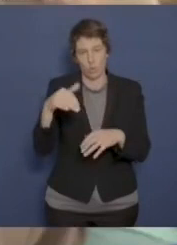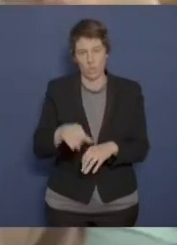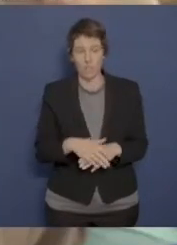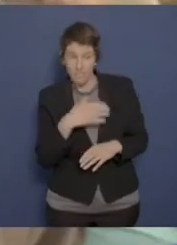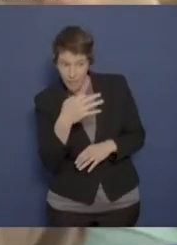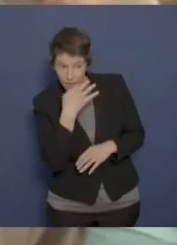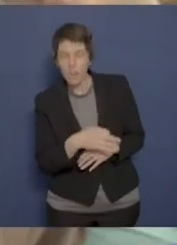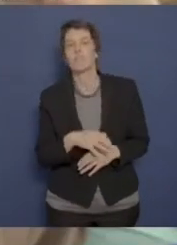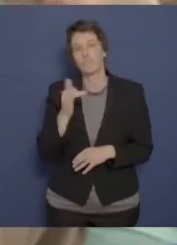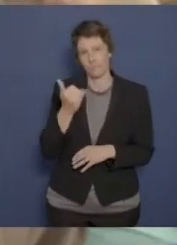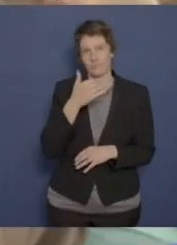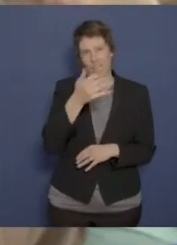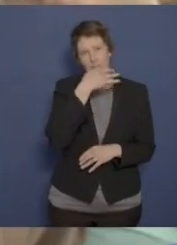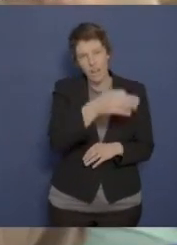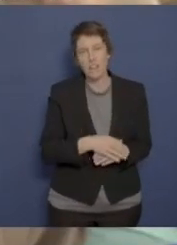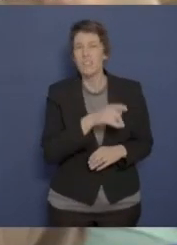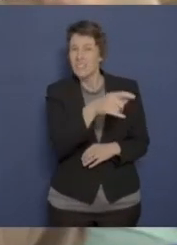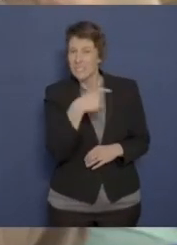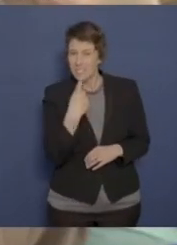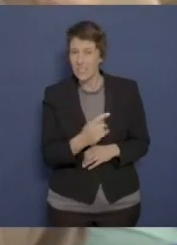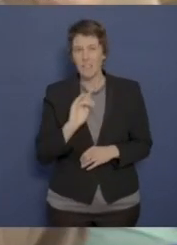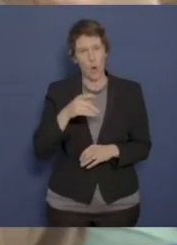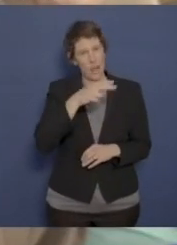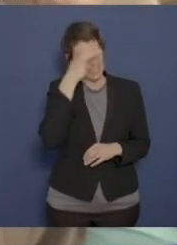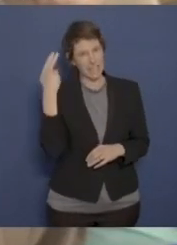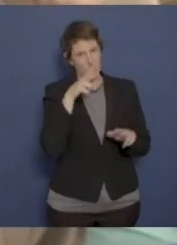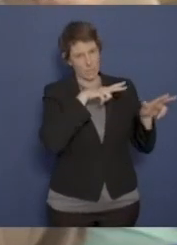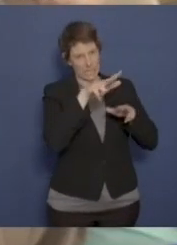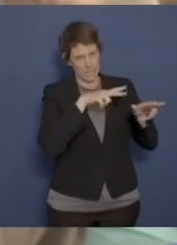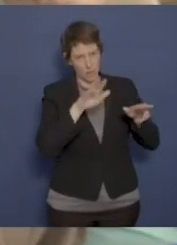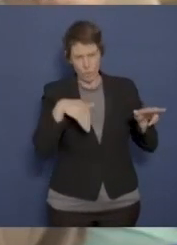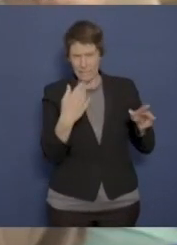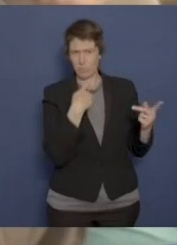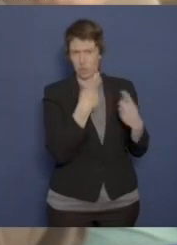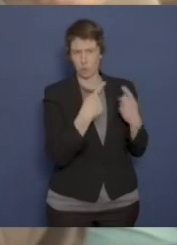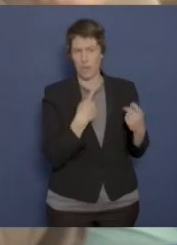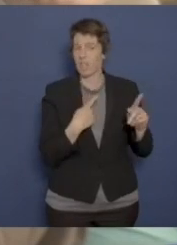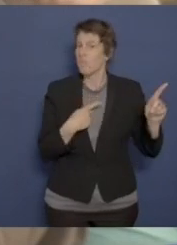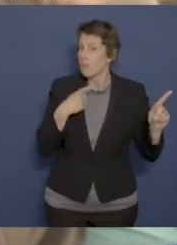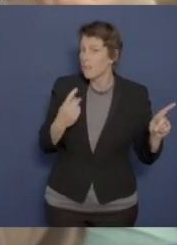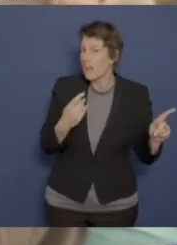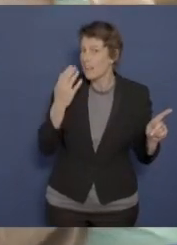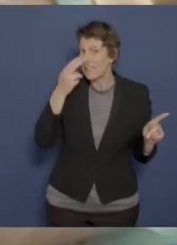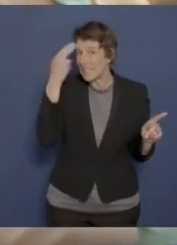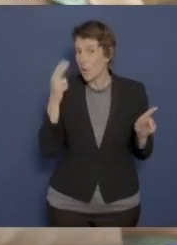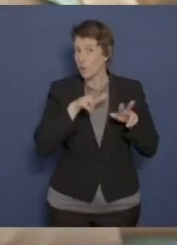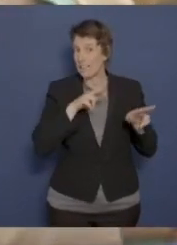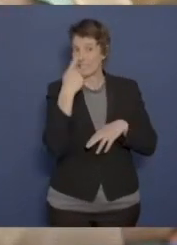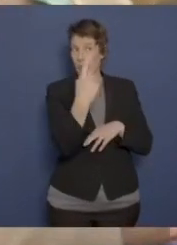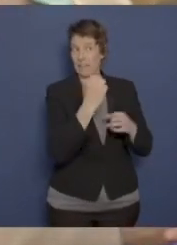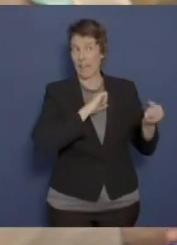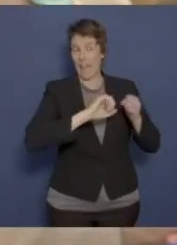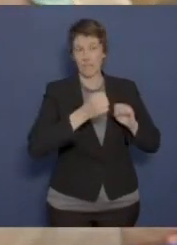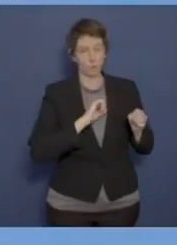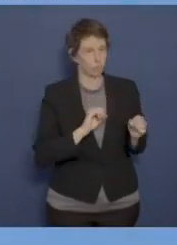hinzufügen. Sie haben jetzt gesagt, dass es auch Gespräche mit der litauischen Regierung gab. Sie haben uns aber nicht gesagt, wie die litauische Regierung selbst reagiert